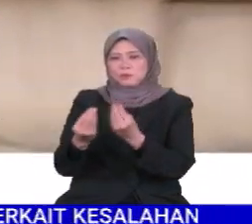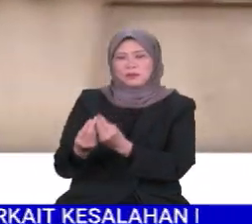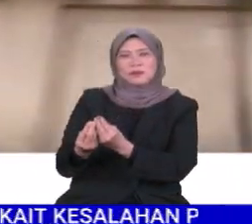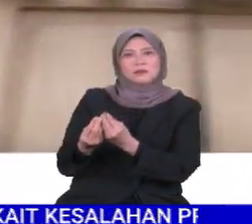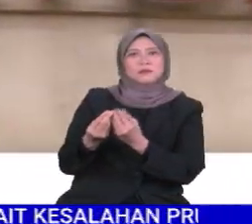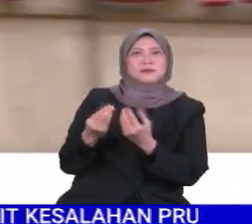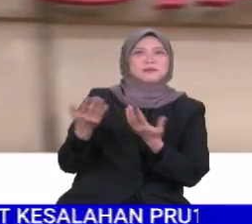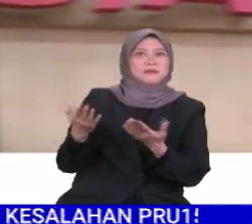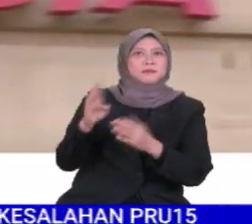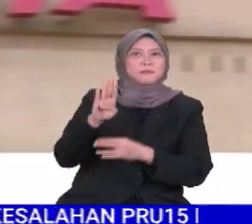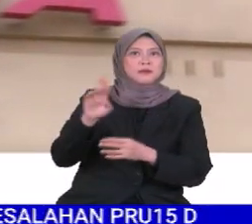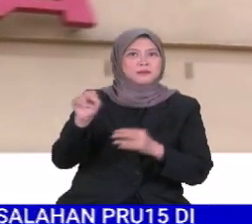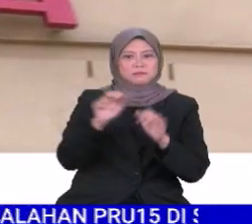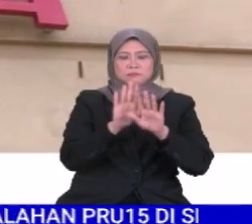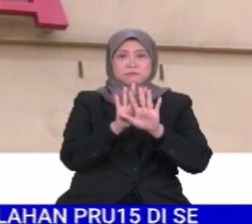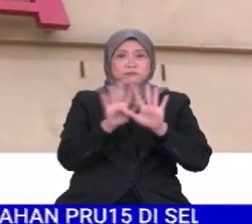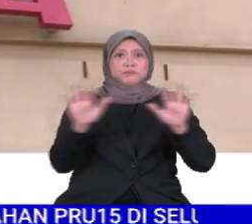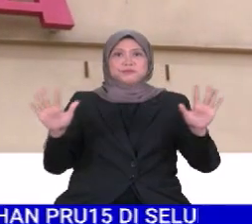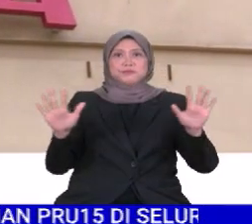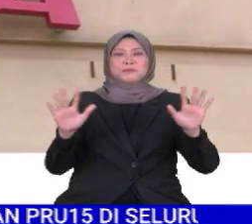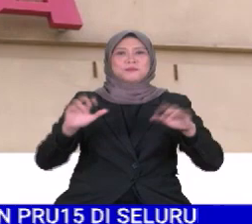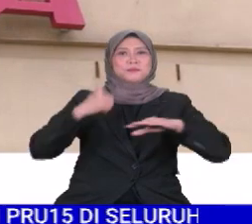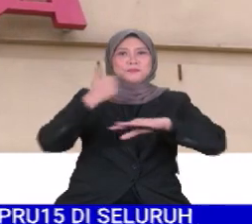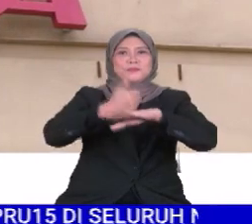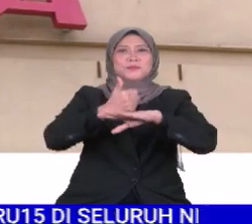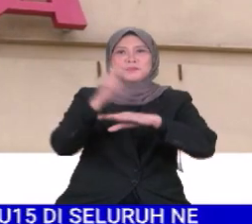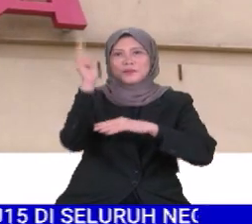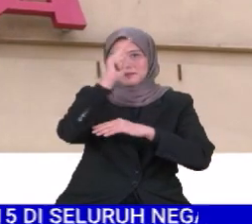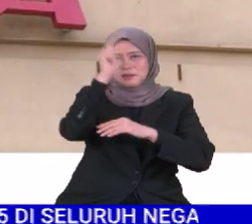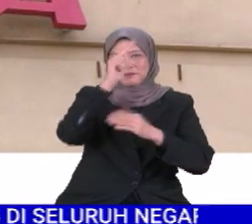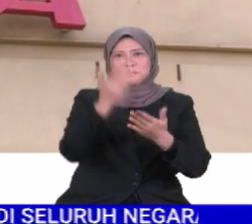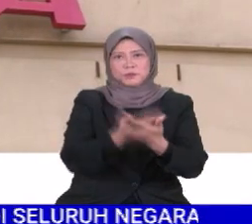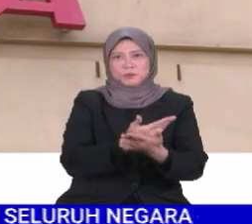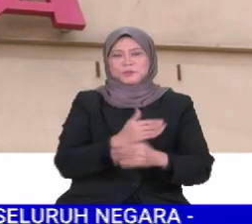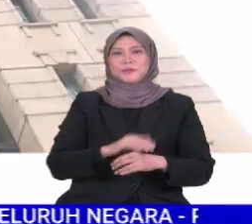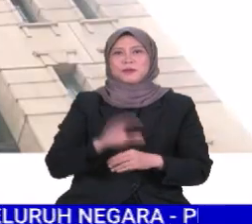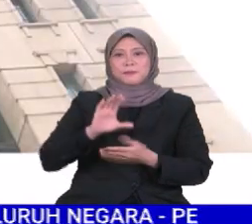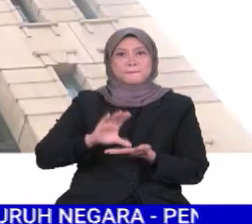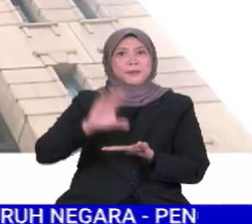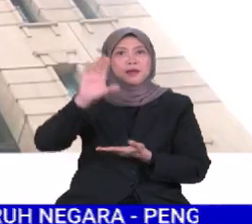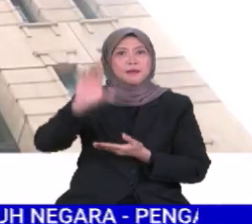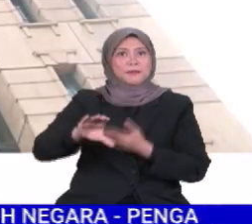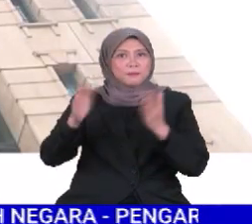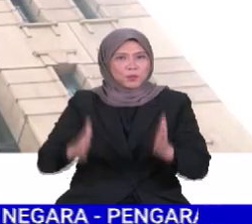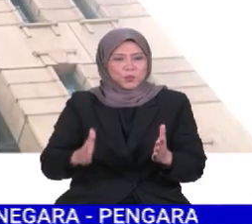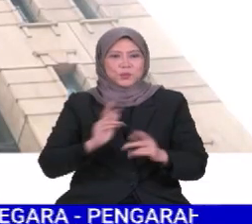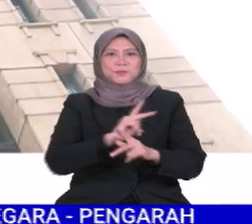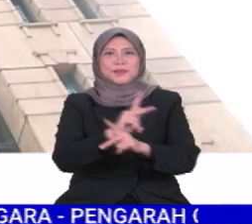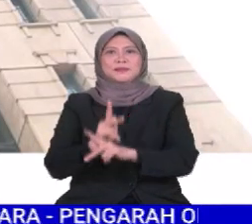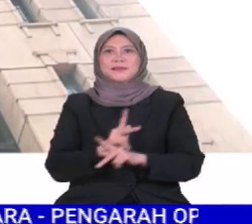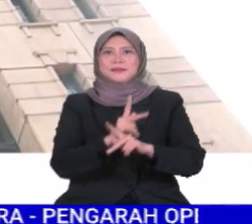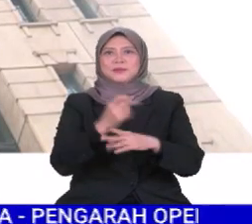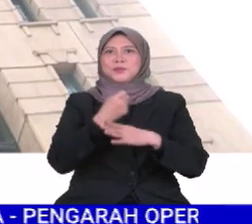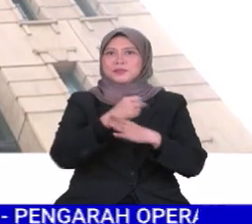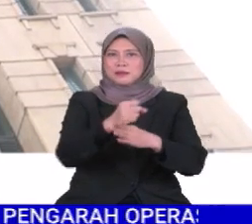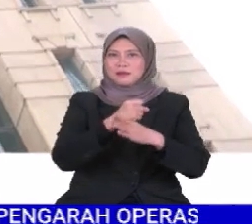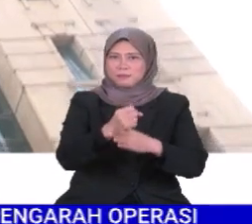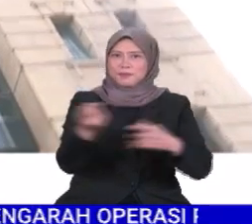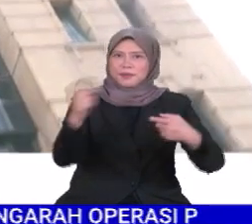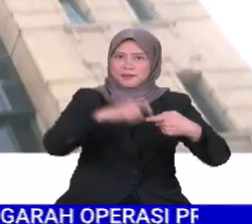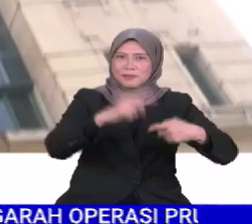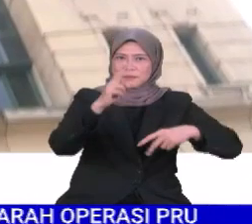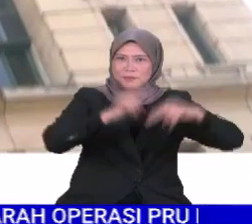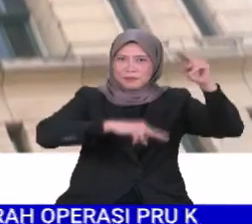kewibawaan barisan kepimpinan yang akan membentuk kerajaan baru nanti. Pelabur dijangka lebih berhati-hati dengan saham berkaitan